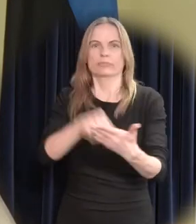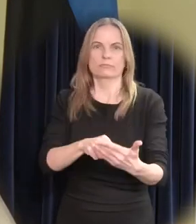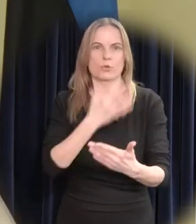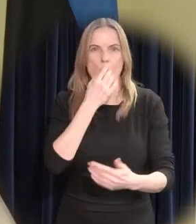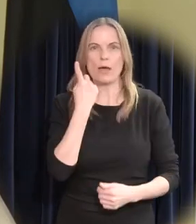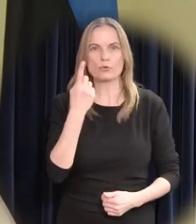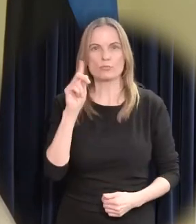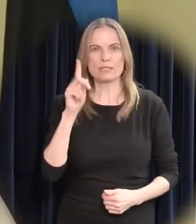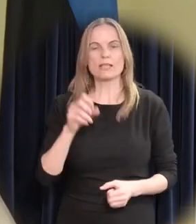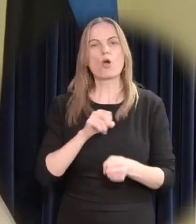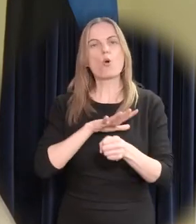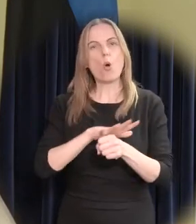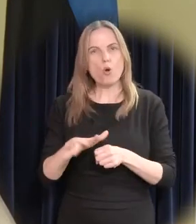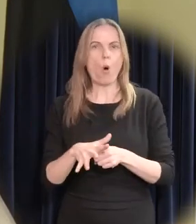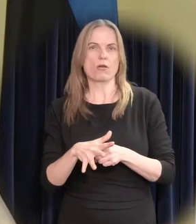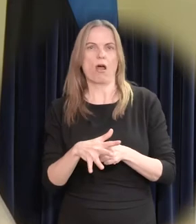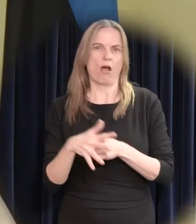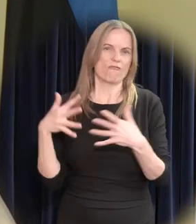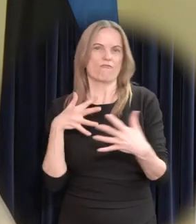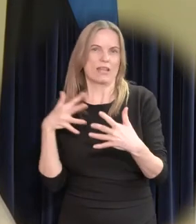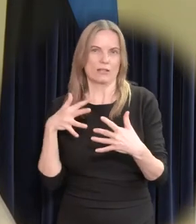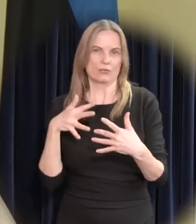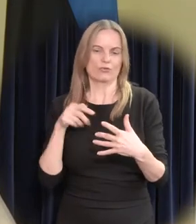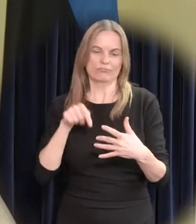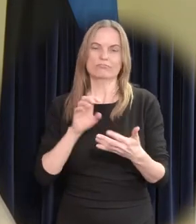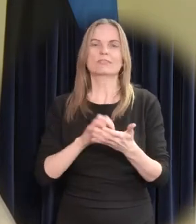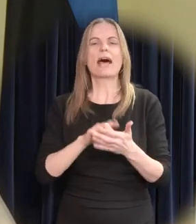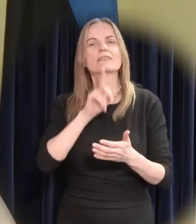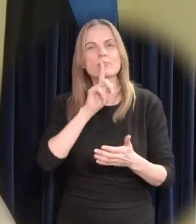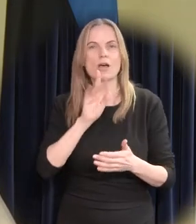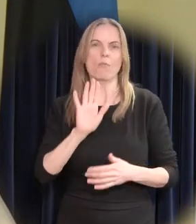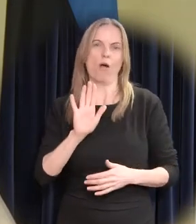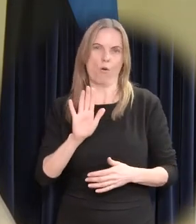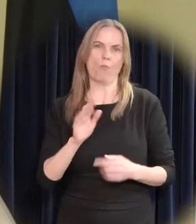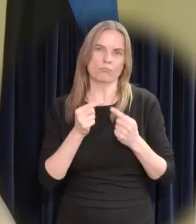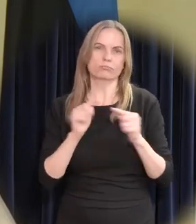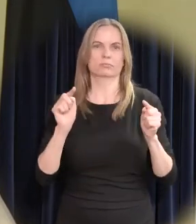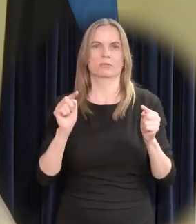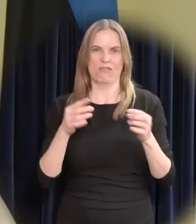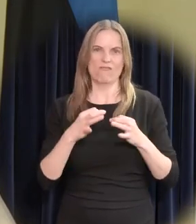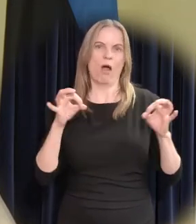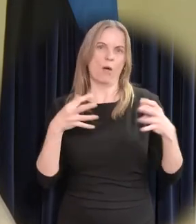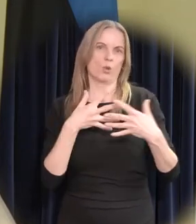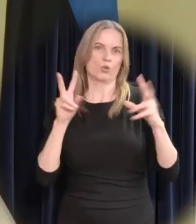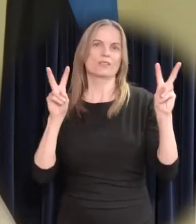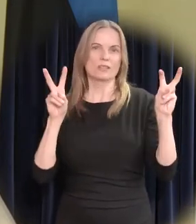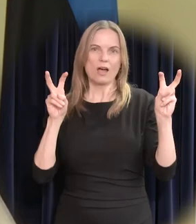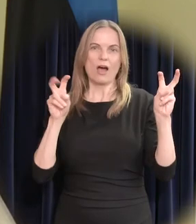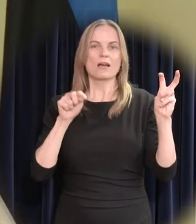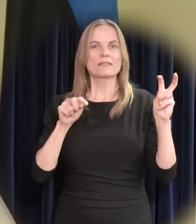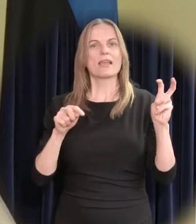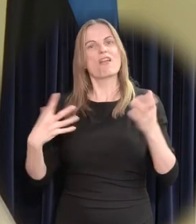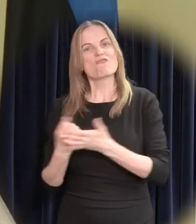Oma mõõdi on ka see, mis praegu käib, vabadussõda. Ka selles sõjas on võitjad ja kahjuks ka kaotajad.